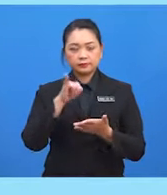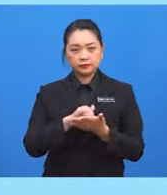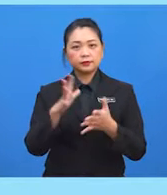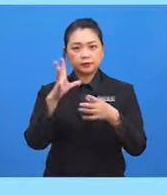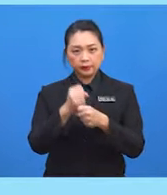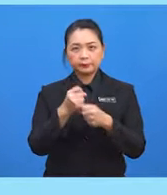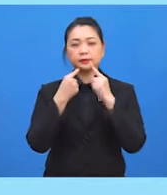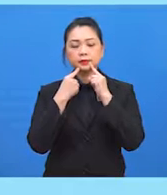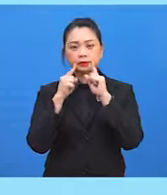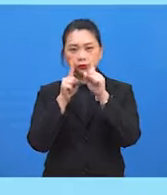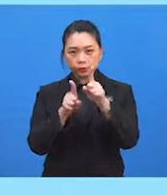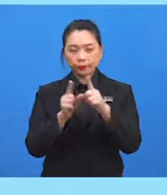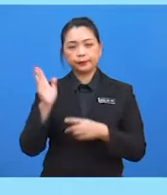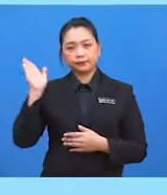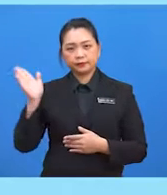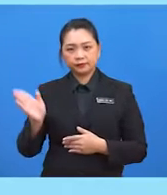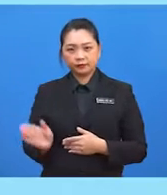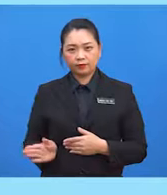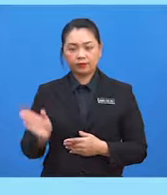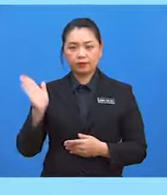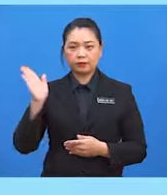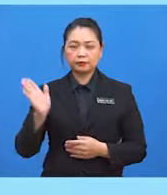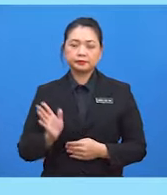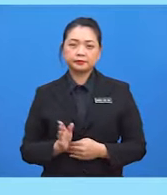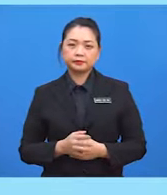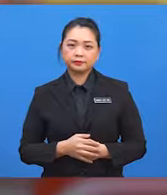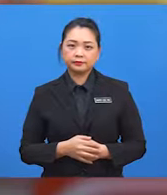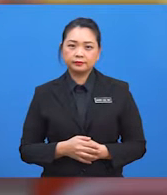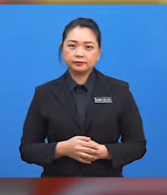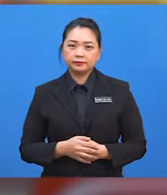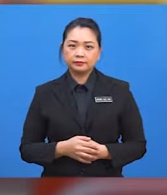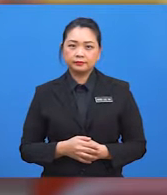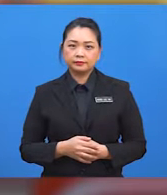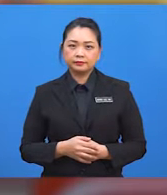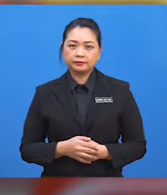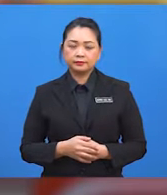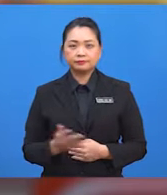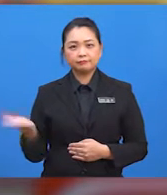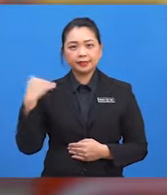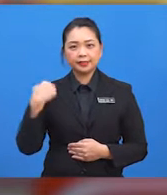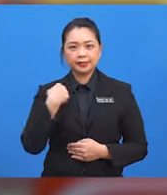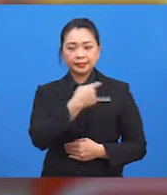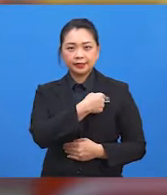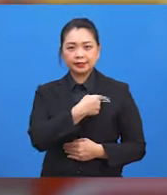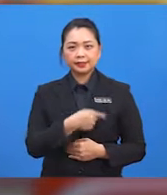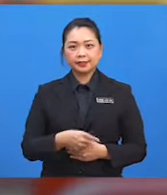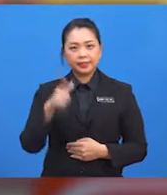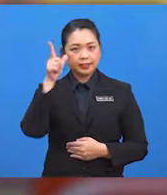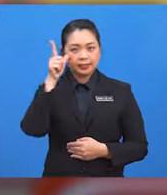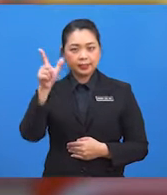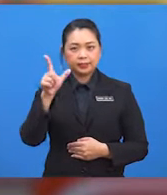24 darjah 42 minit. Marilah kita melihat